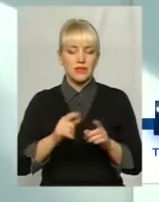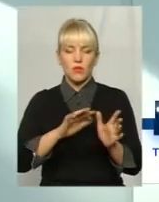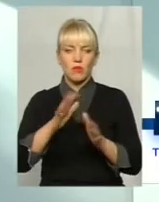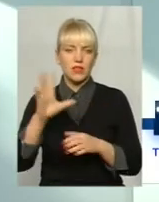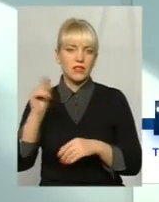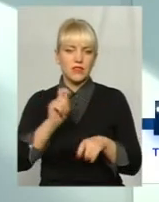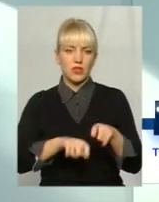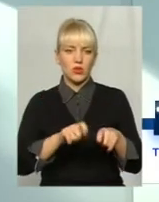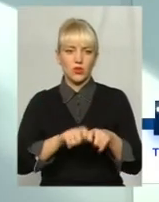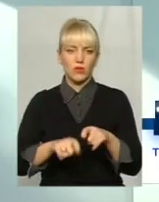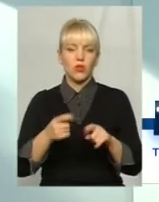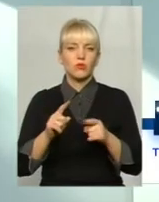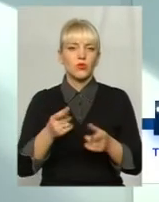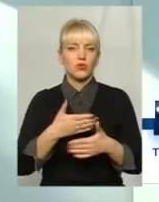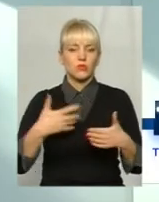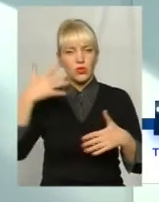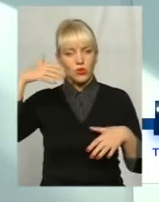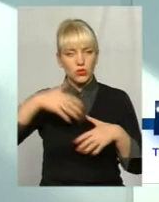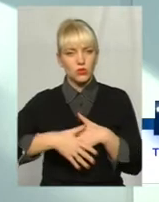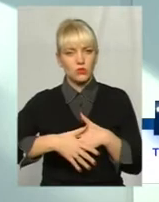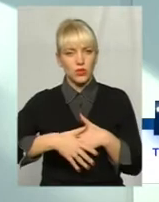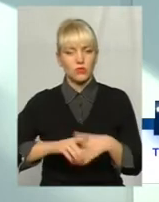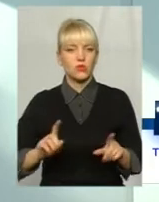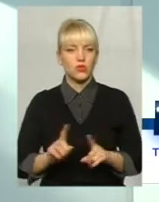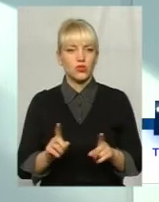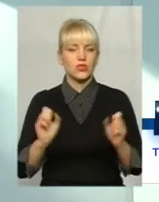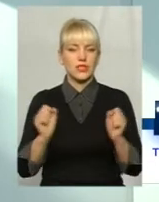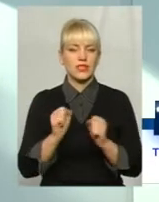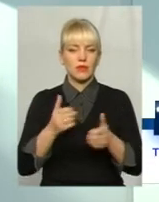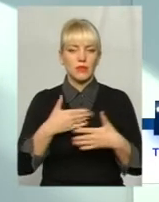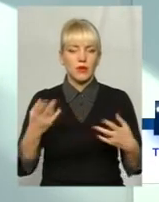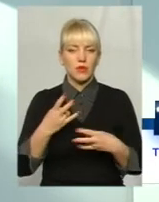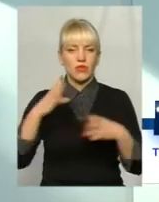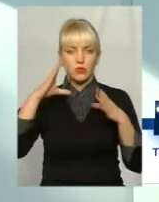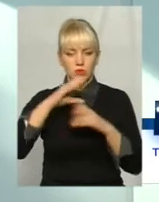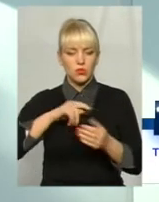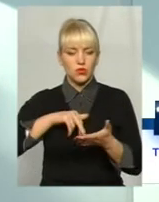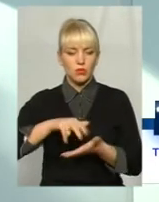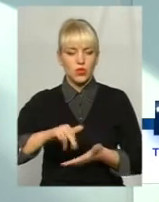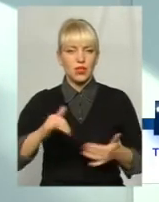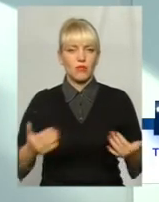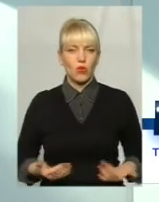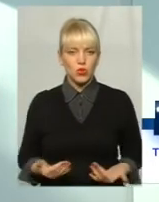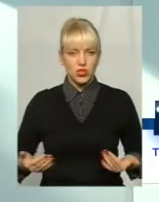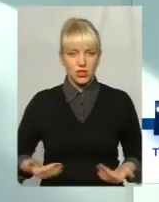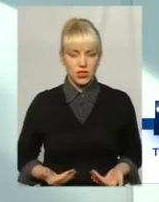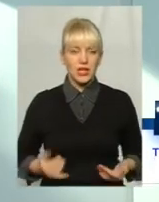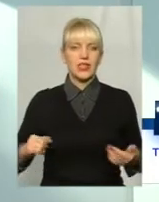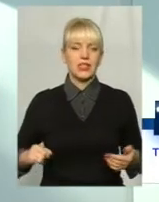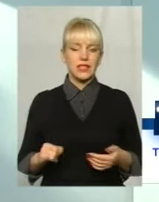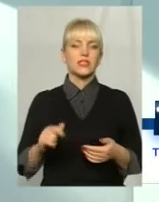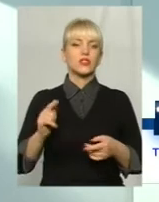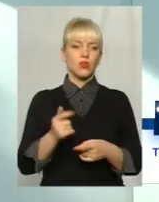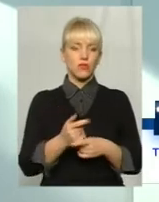профільного заступника, тому що ми розуміємо, що зиму ми повинні успішно пройти, пережити, знову ж